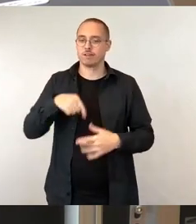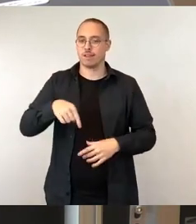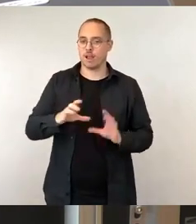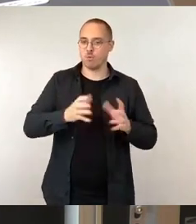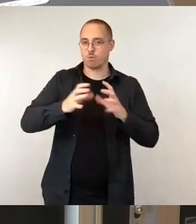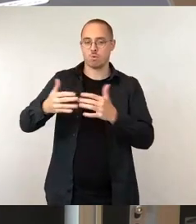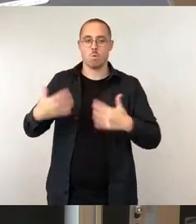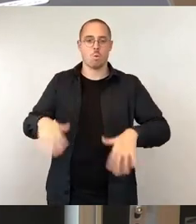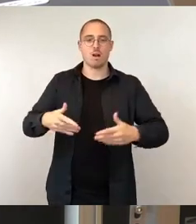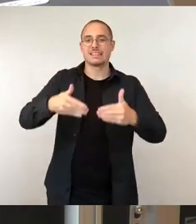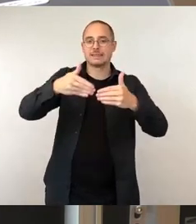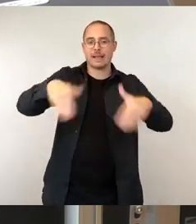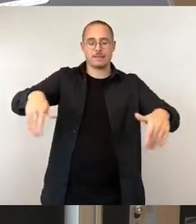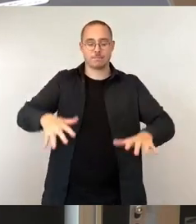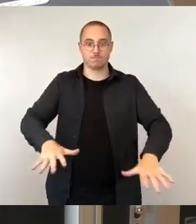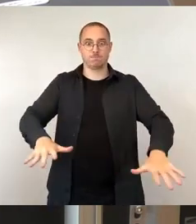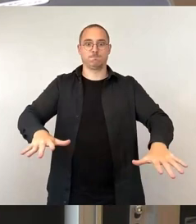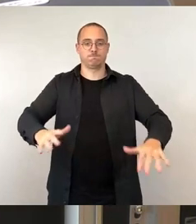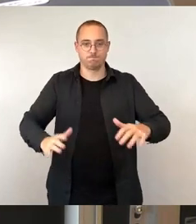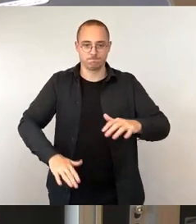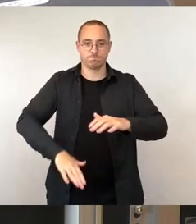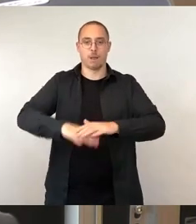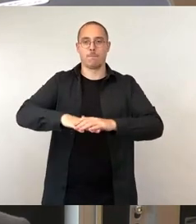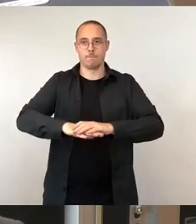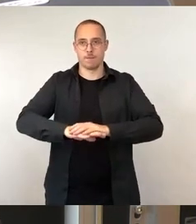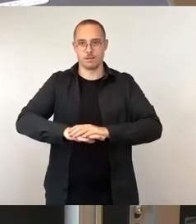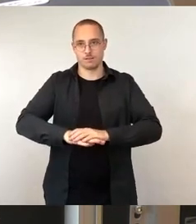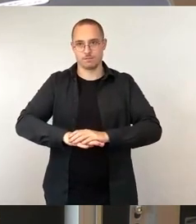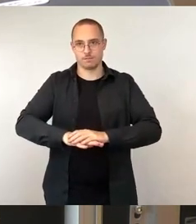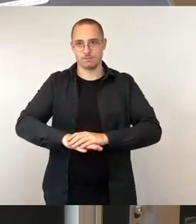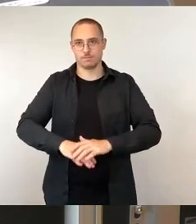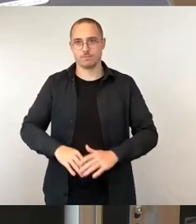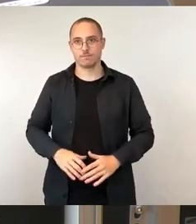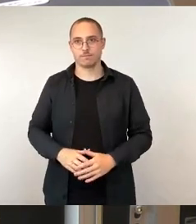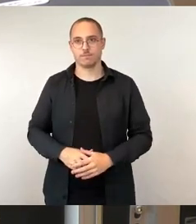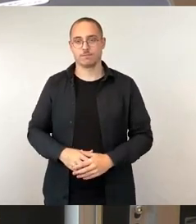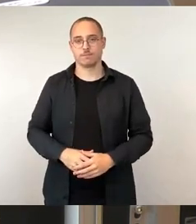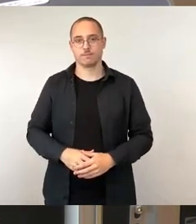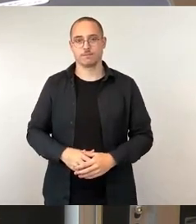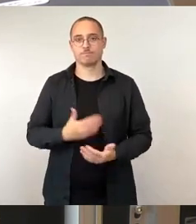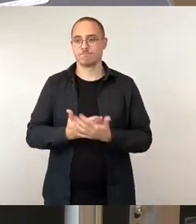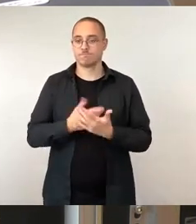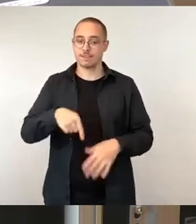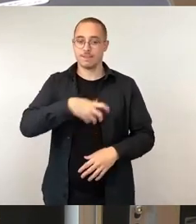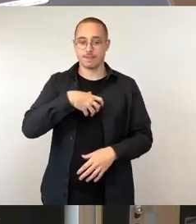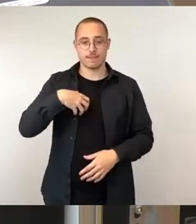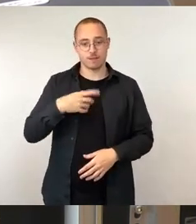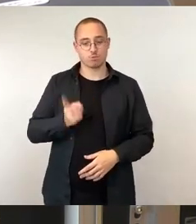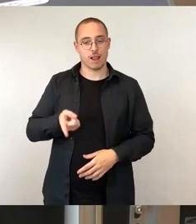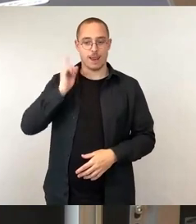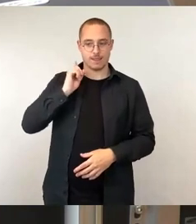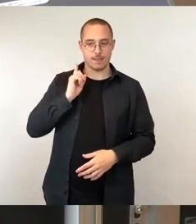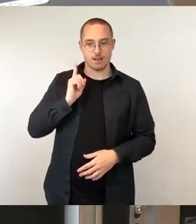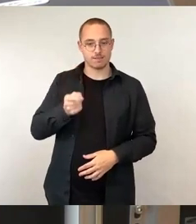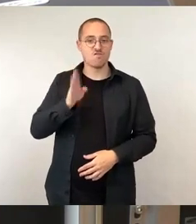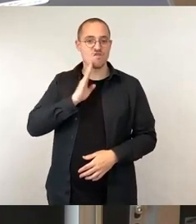spätestens als wir im letzten Jahr angefangen haben, hier auch in Dresden Wohncontainer zu errichten, muss dagegen klar geworden sein, dass